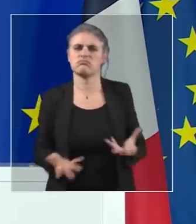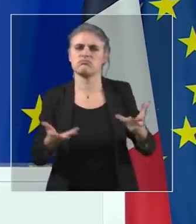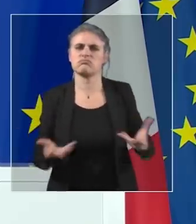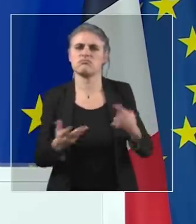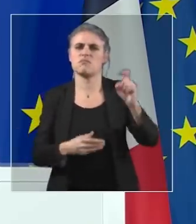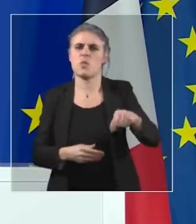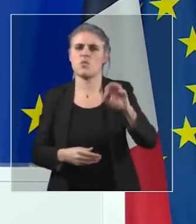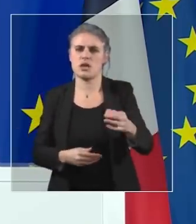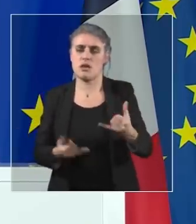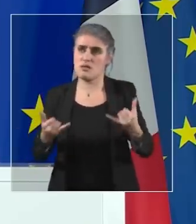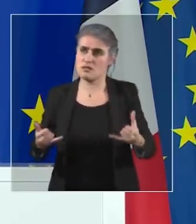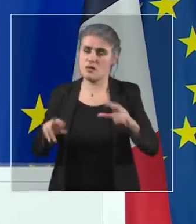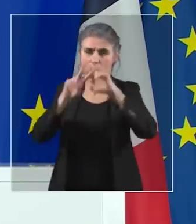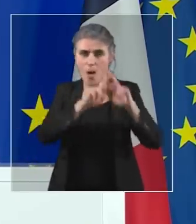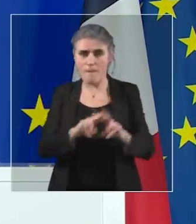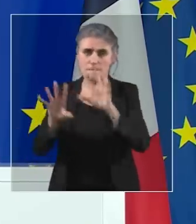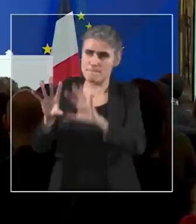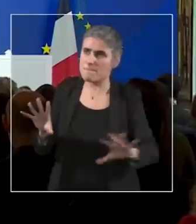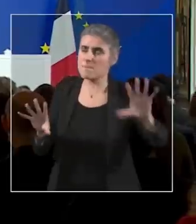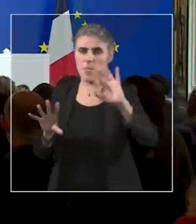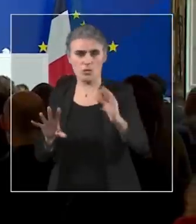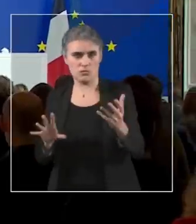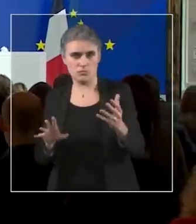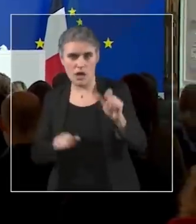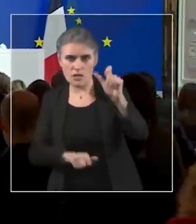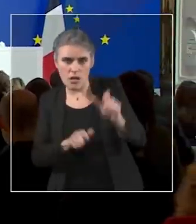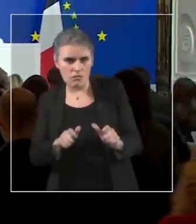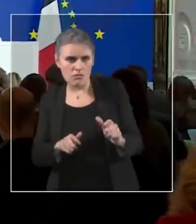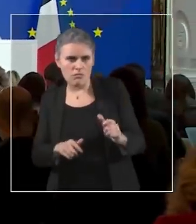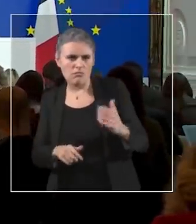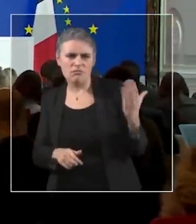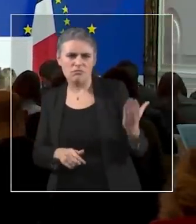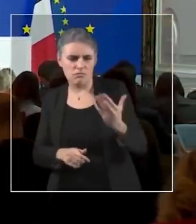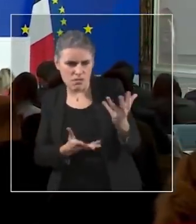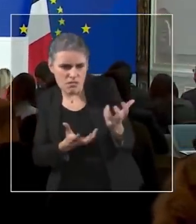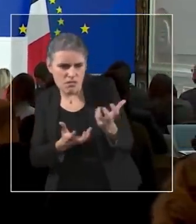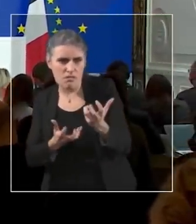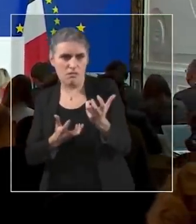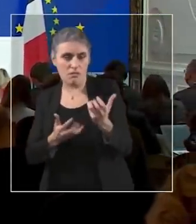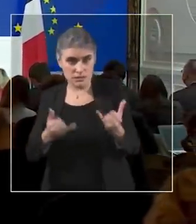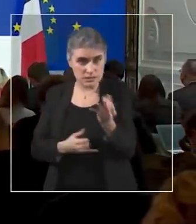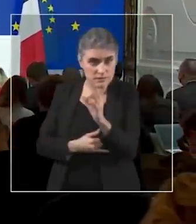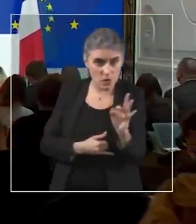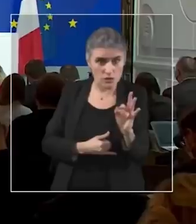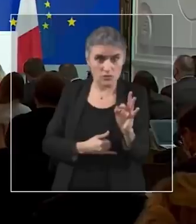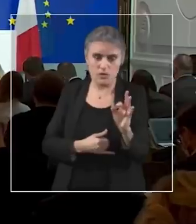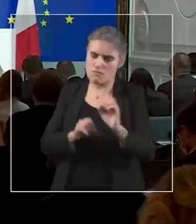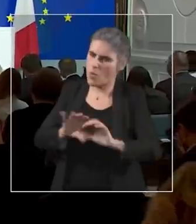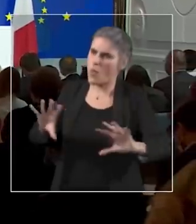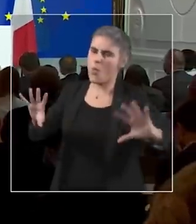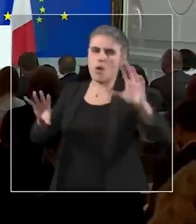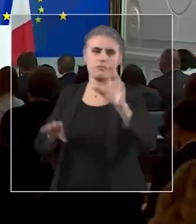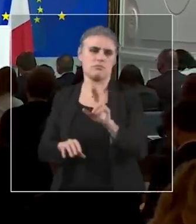capacité en européen à bâtir un agenda d'attractivité des talents. On a commencé à le faire en franco-français, il nous faut avoir cet agenda au niveau européen.